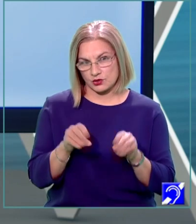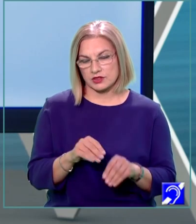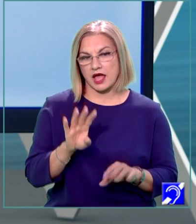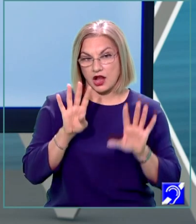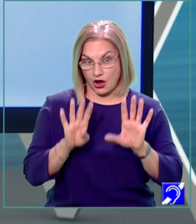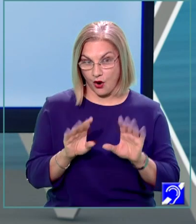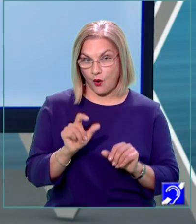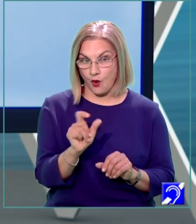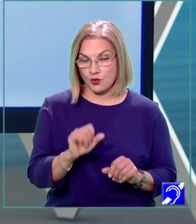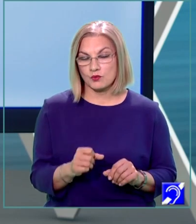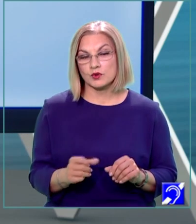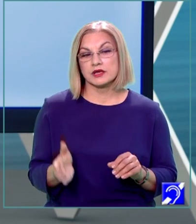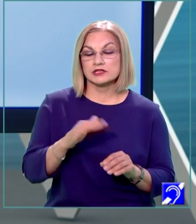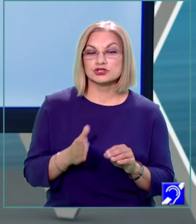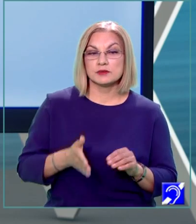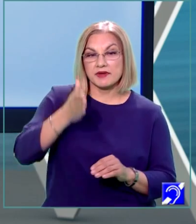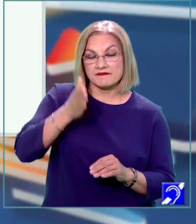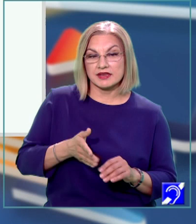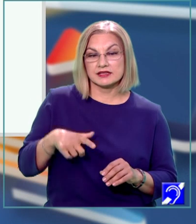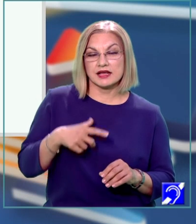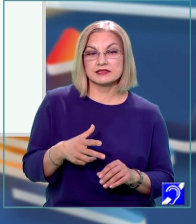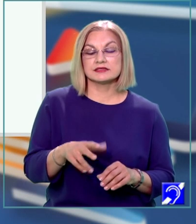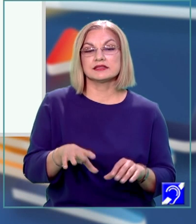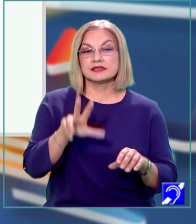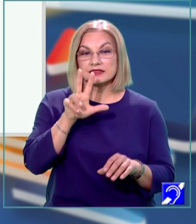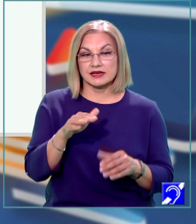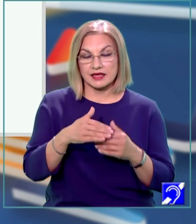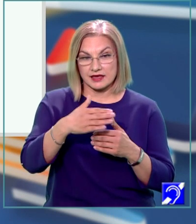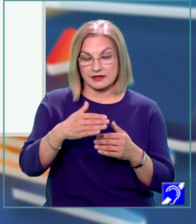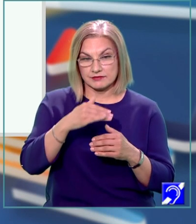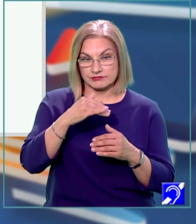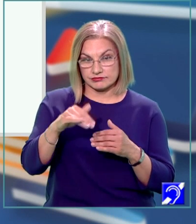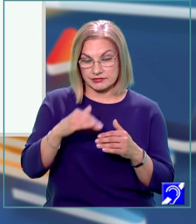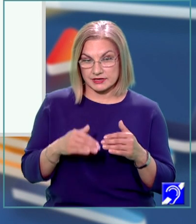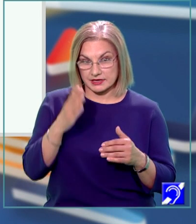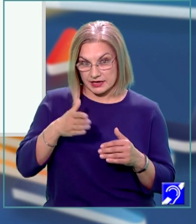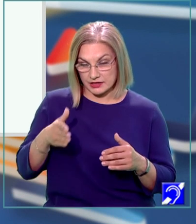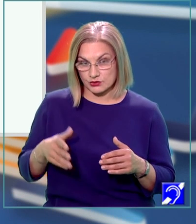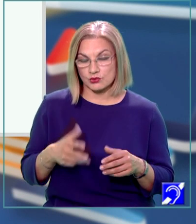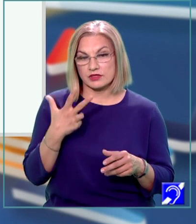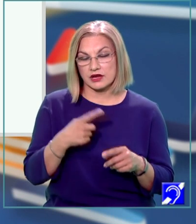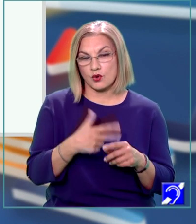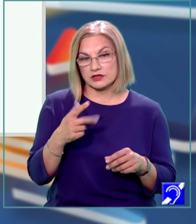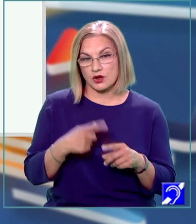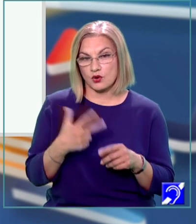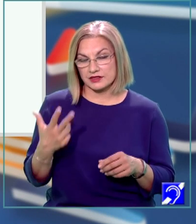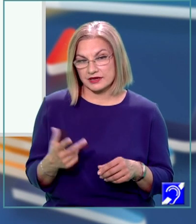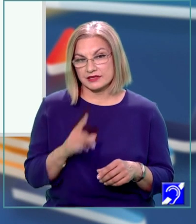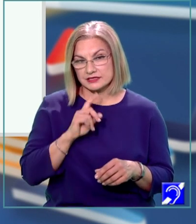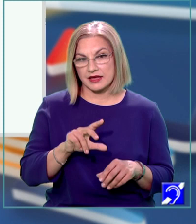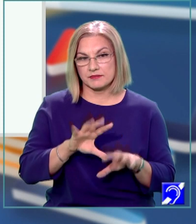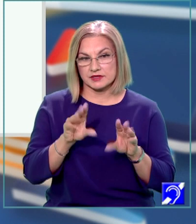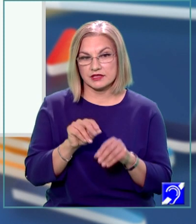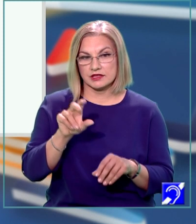cuburi, iar pe verticală sunt 3 rânduri a câte 9 cuburi, adică 3x3x3, 27 de